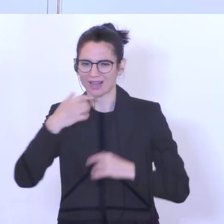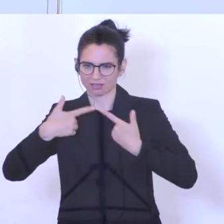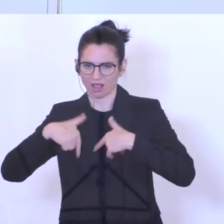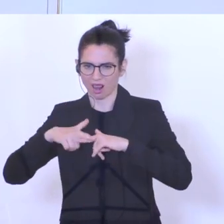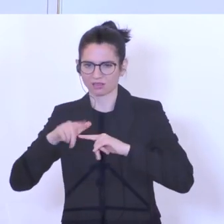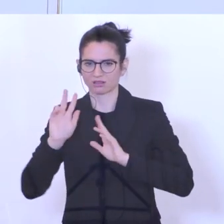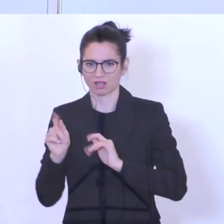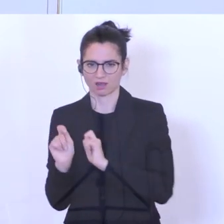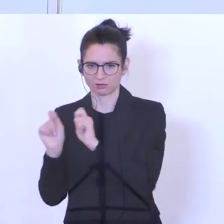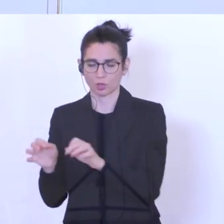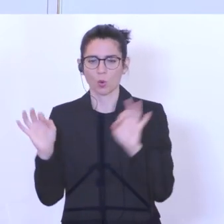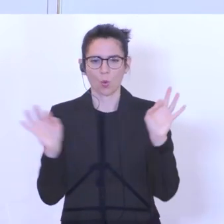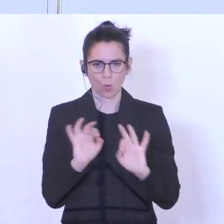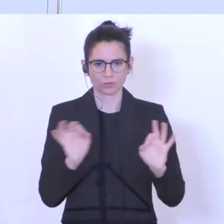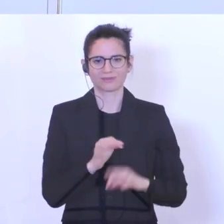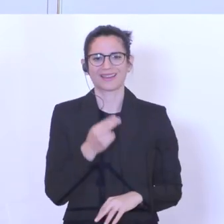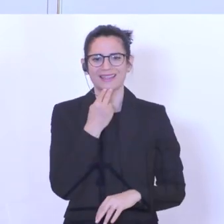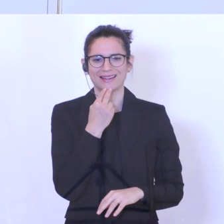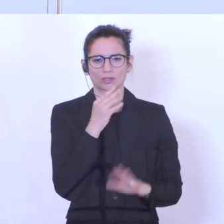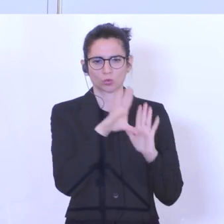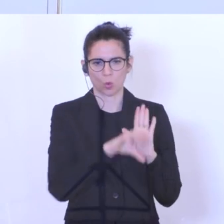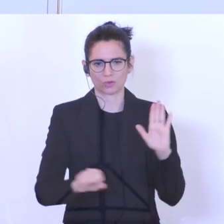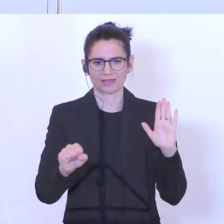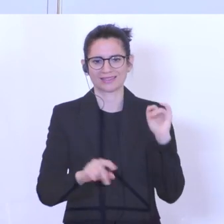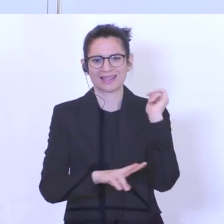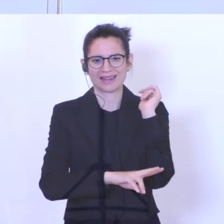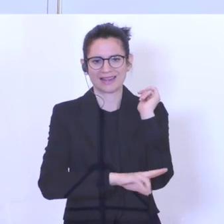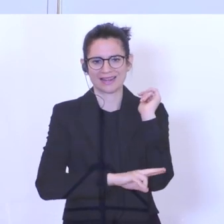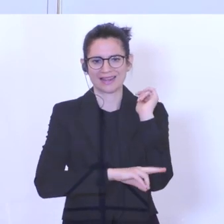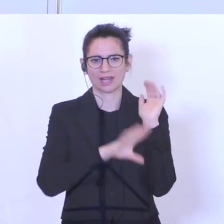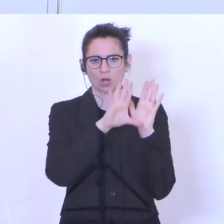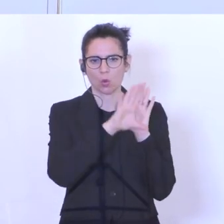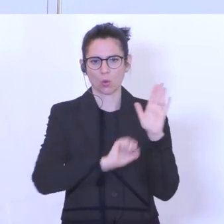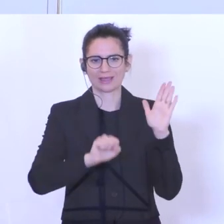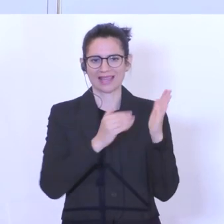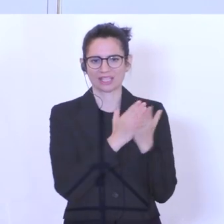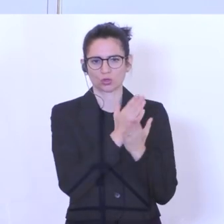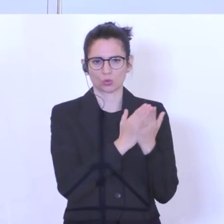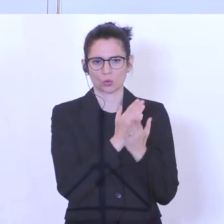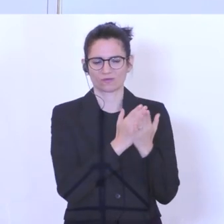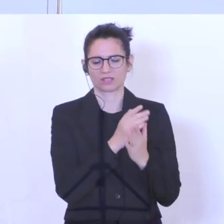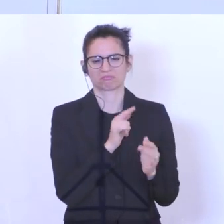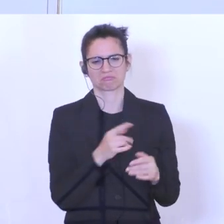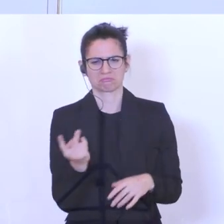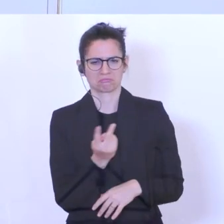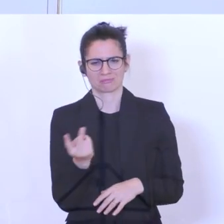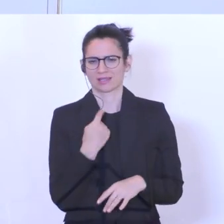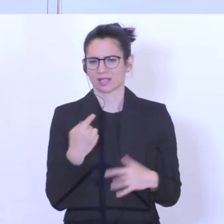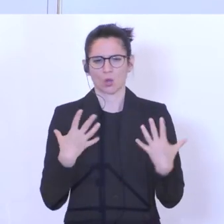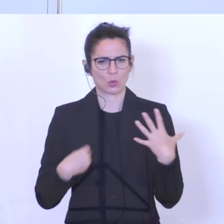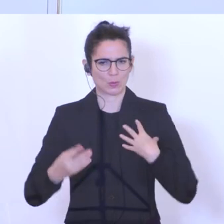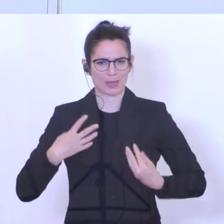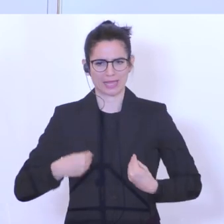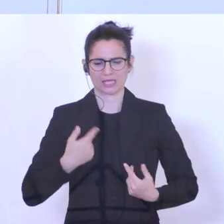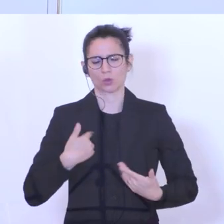einbringen oder elektronisch über leere Online-Service. Beides ganz übliche Wege und der einfachste